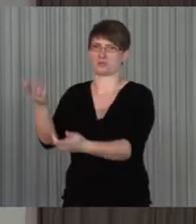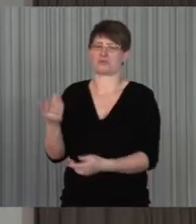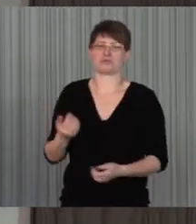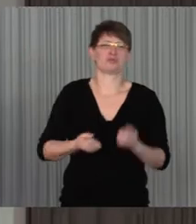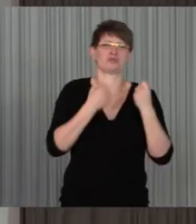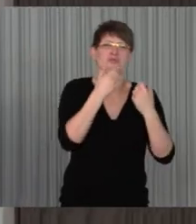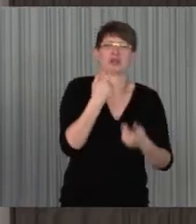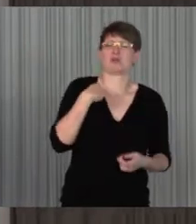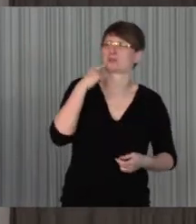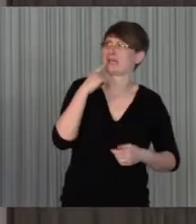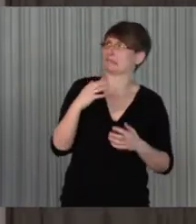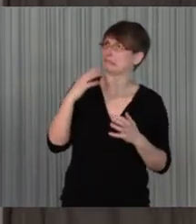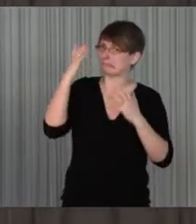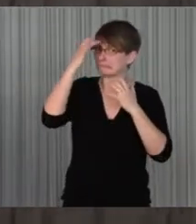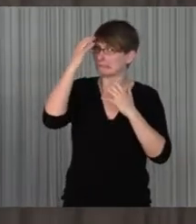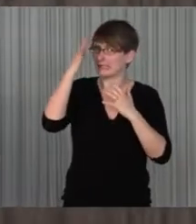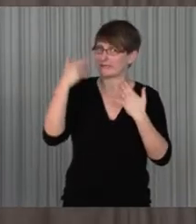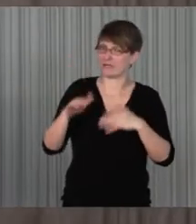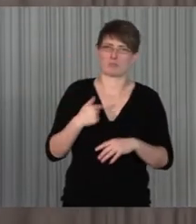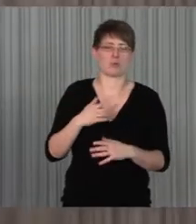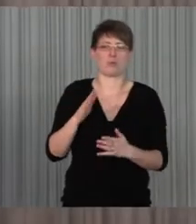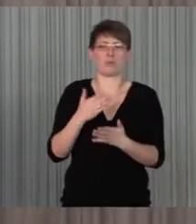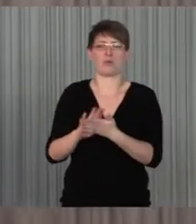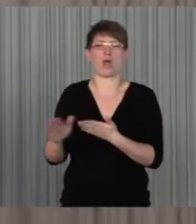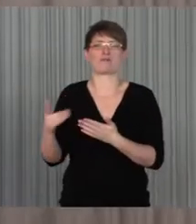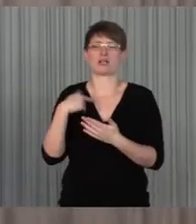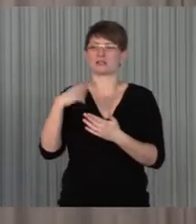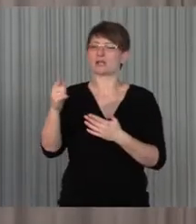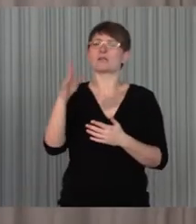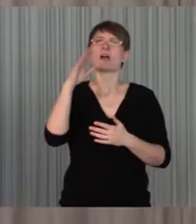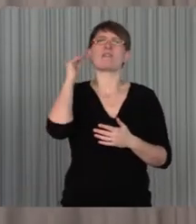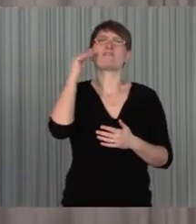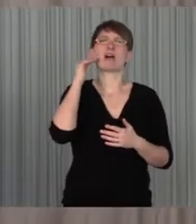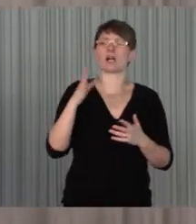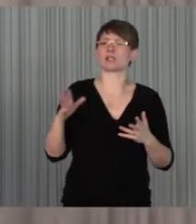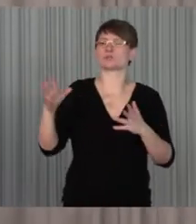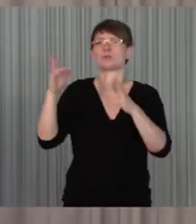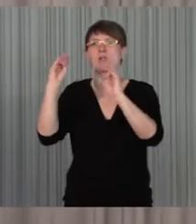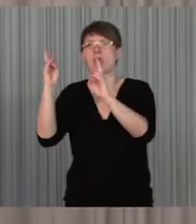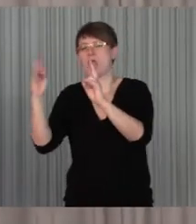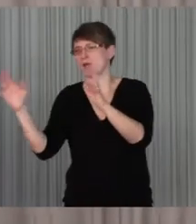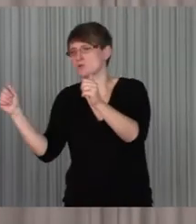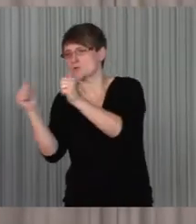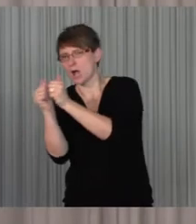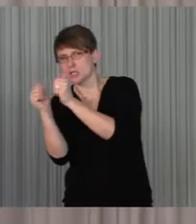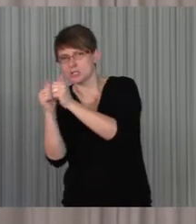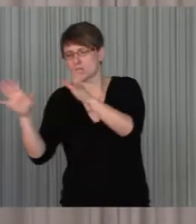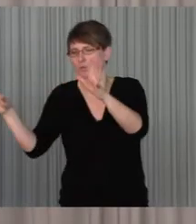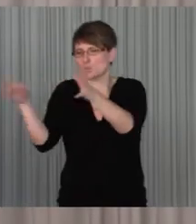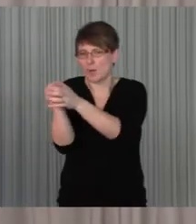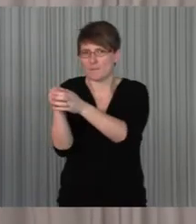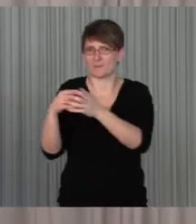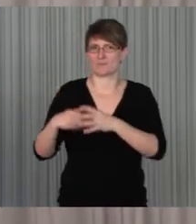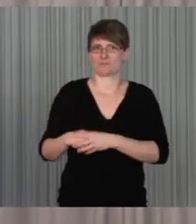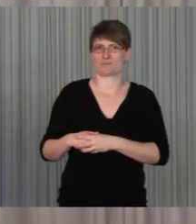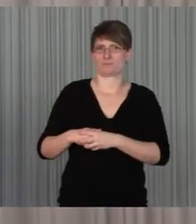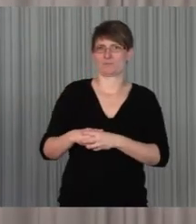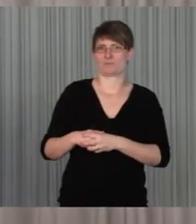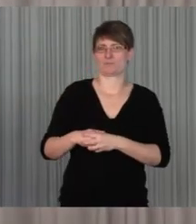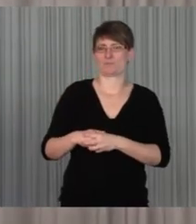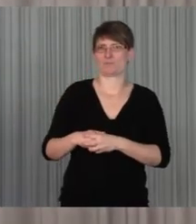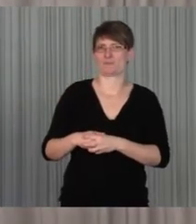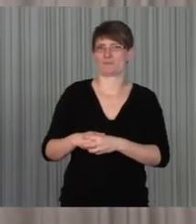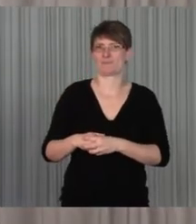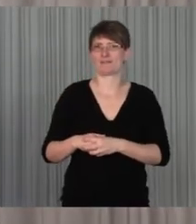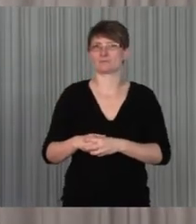oh, ist das schwer, wie ich mir das gedacht habe. Und da sammeln Sie die ersten Erfahrungen zusammen mit Lehrern und Unterstützung mit